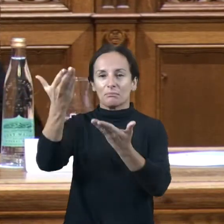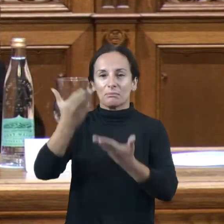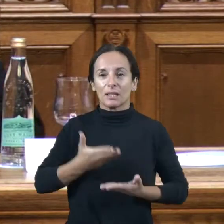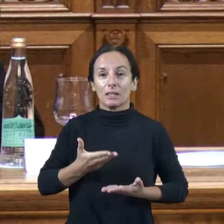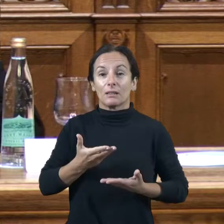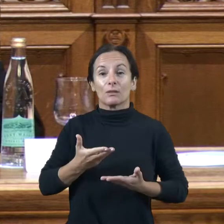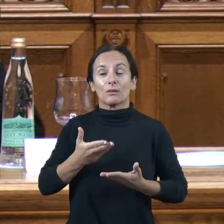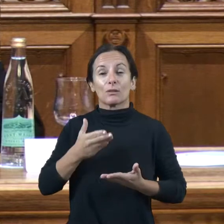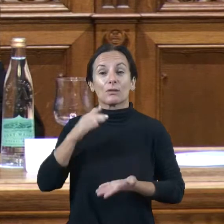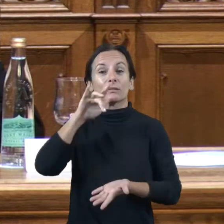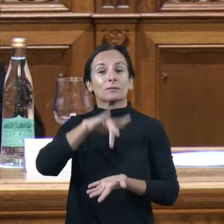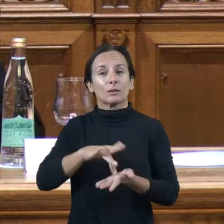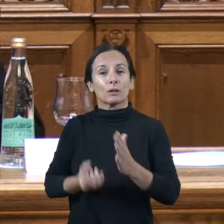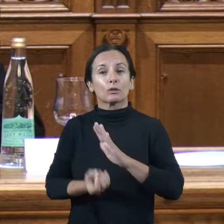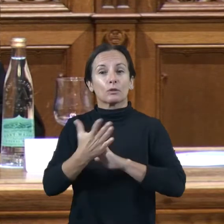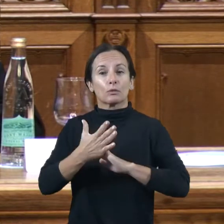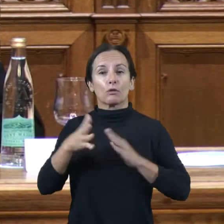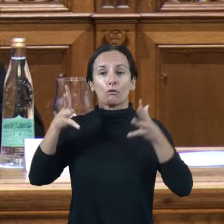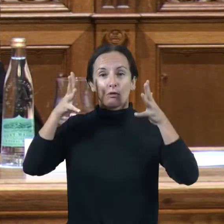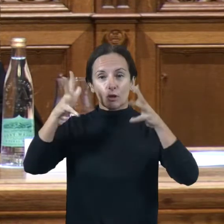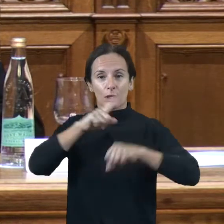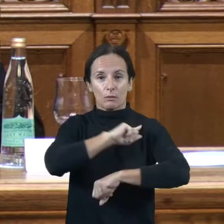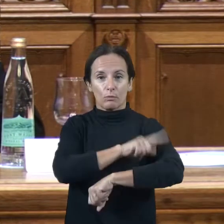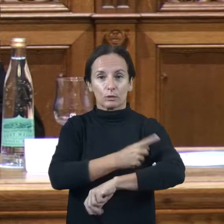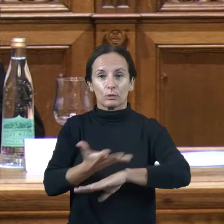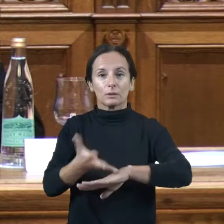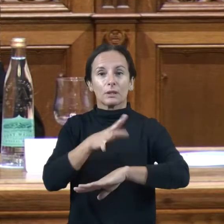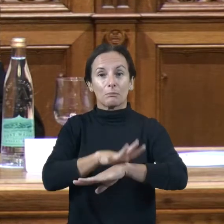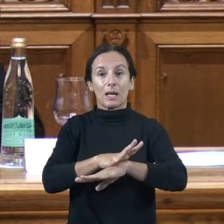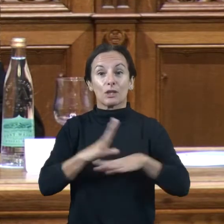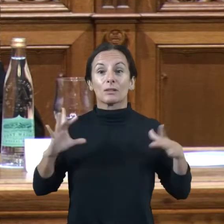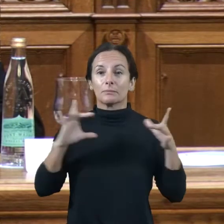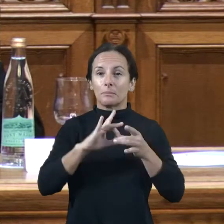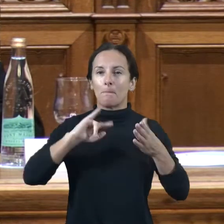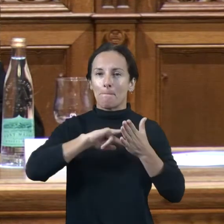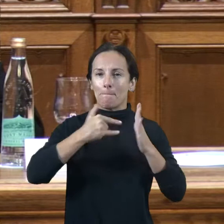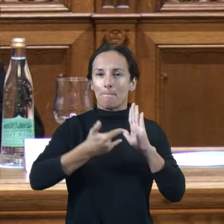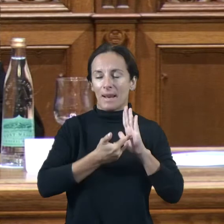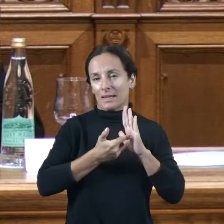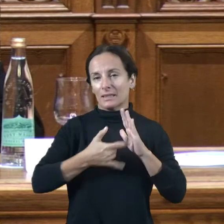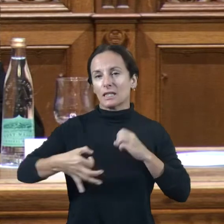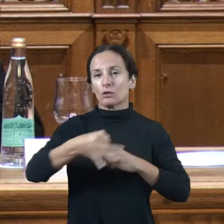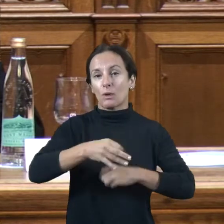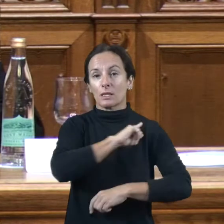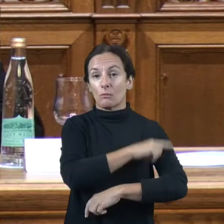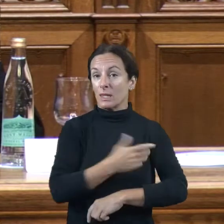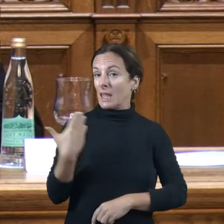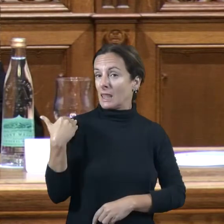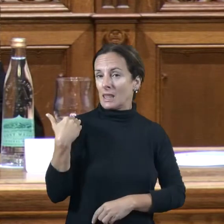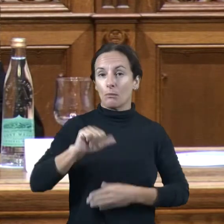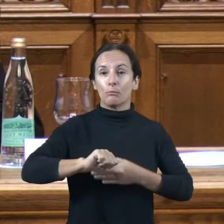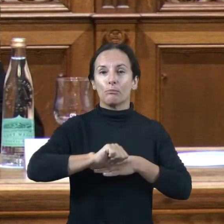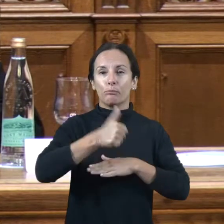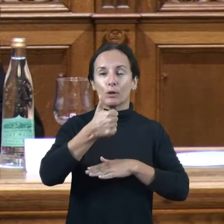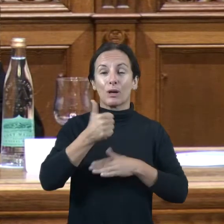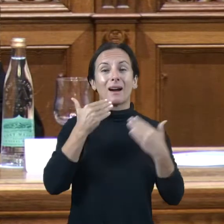Constitució del Consell Esportiu de Mallorca, que deriva del Pla Insular d'Esport, que se va aprovar recentment. Agradeu